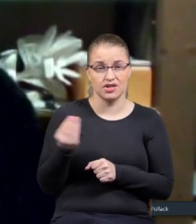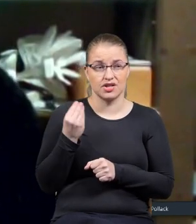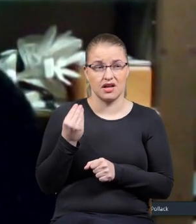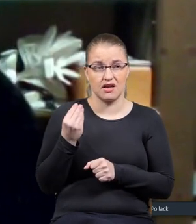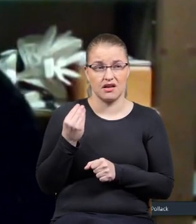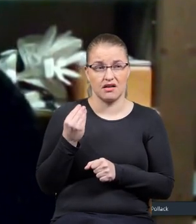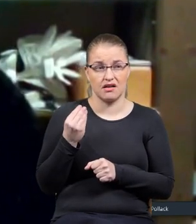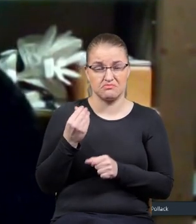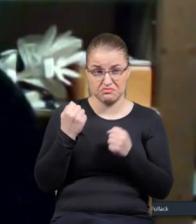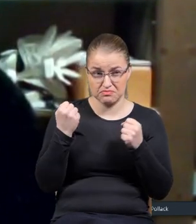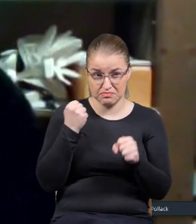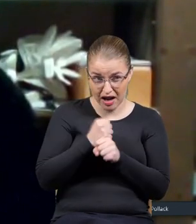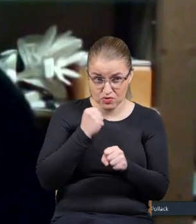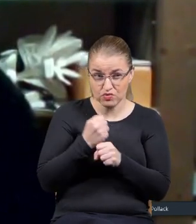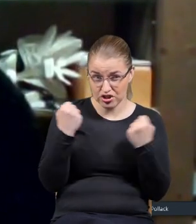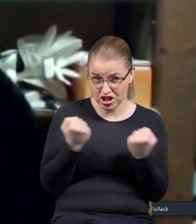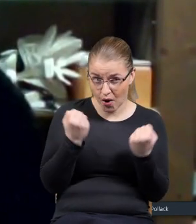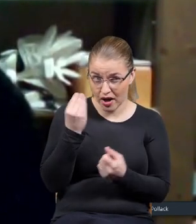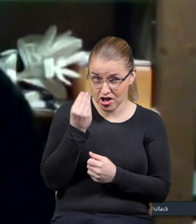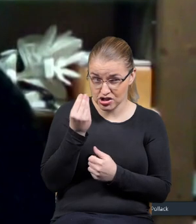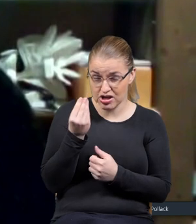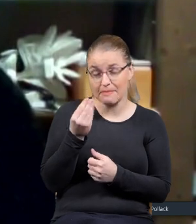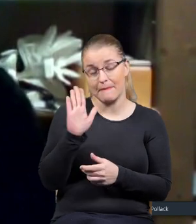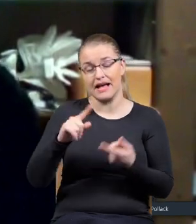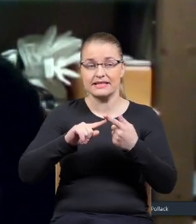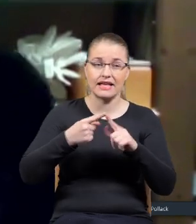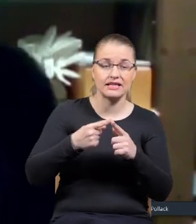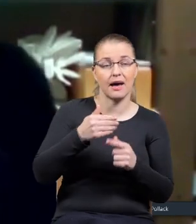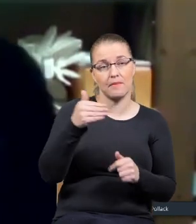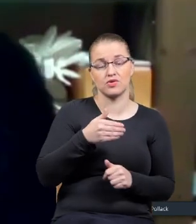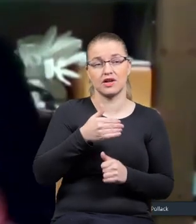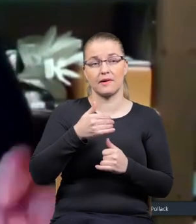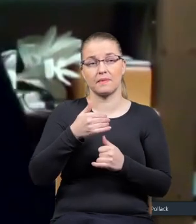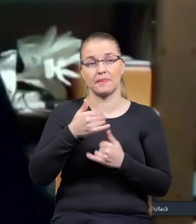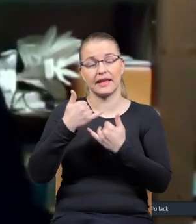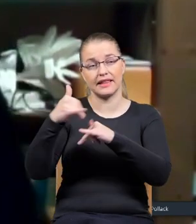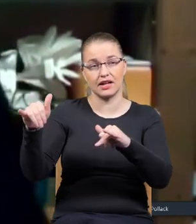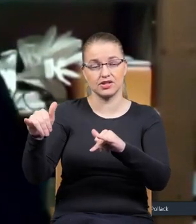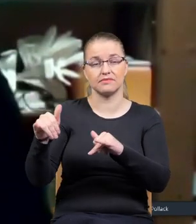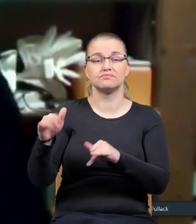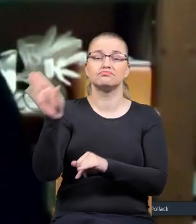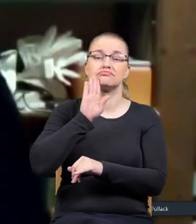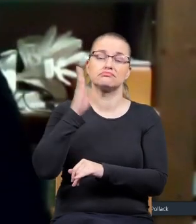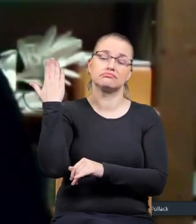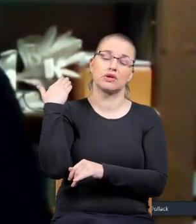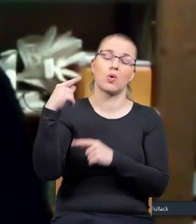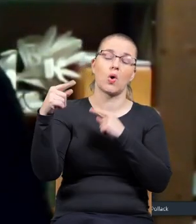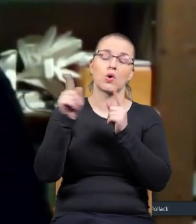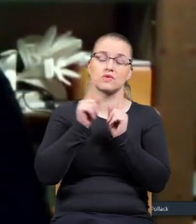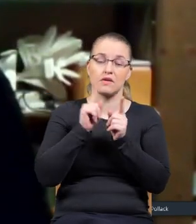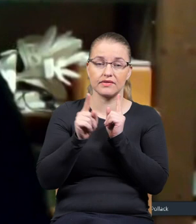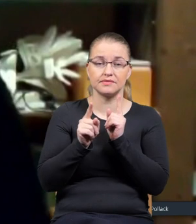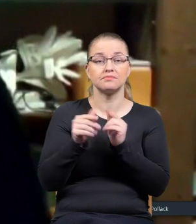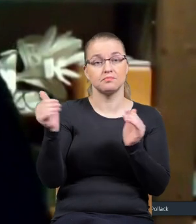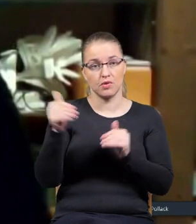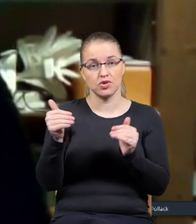czy to jeszcze działa, czy to ma jakiś sens, czy nie trzeba, jak Olga, myśmy rozmawiali o tym w Wiedniu, czy